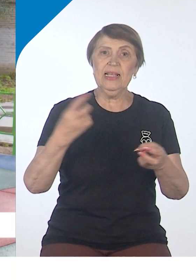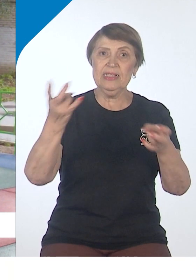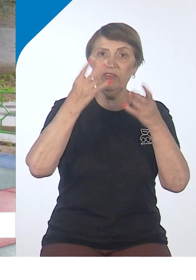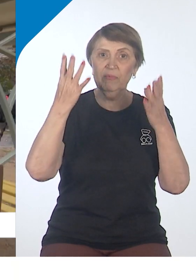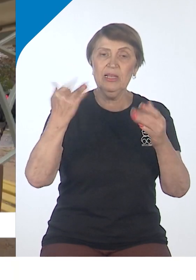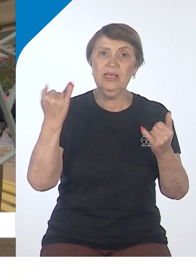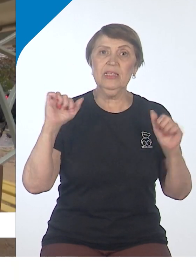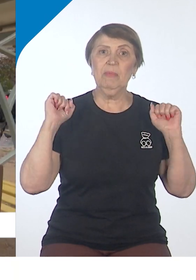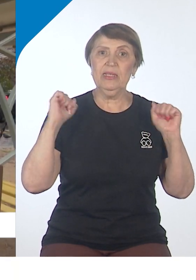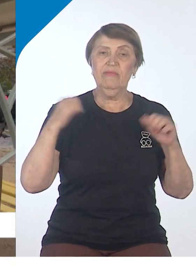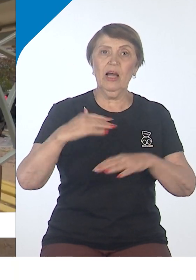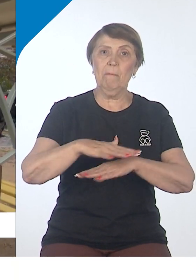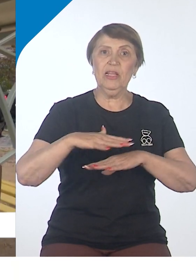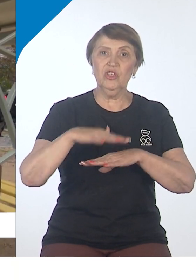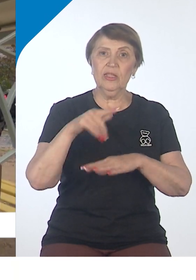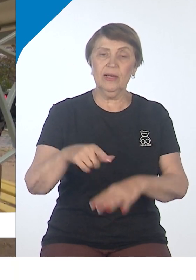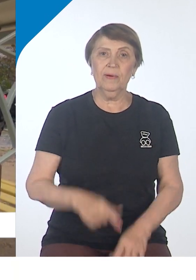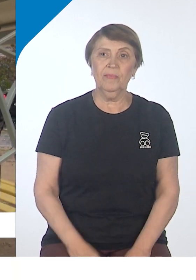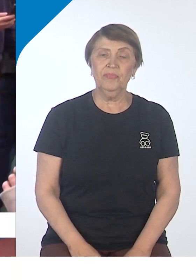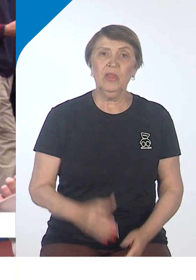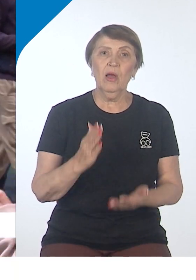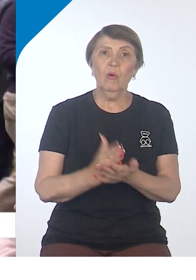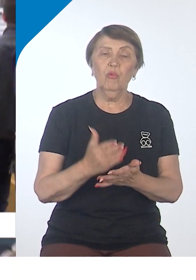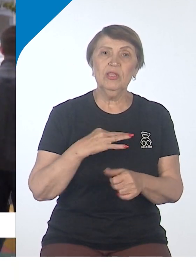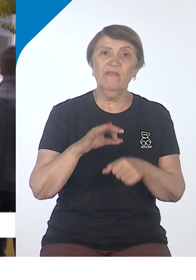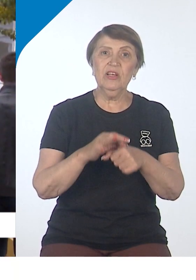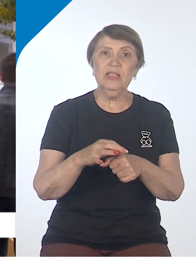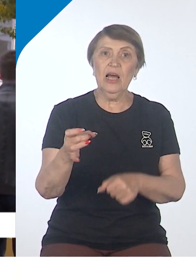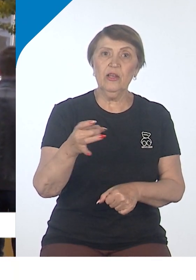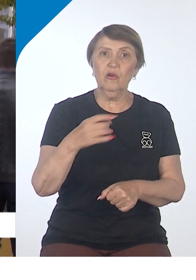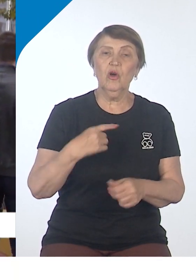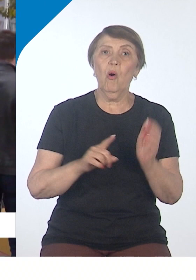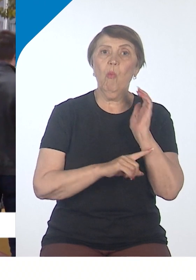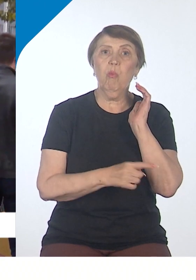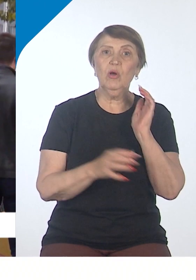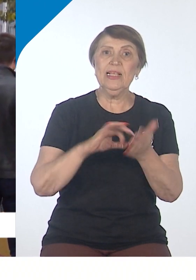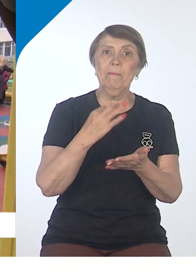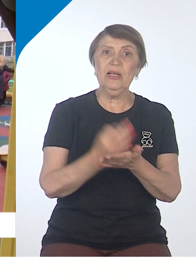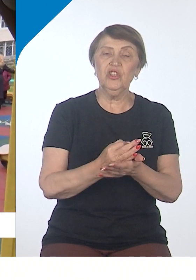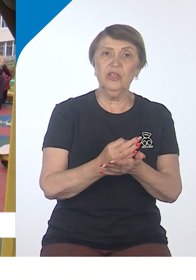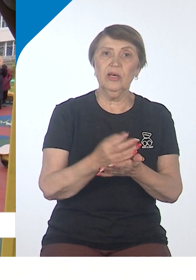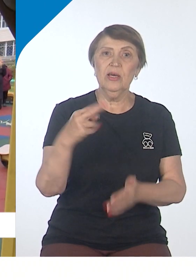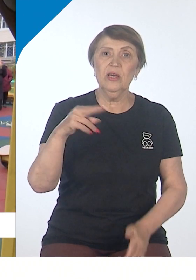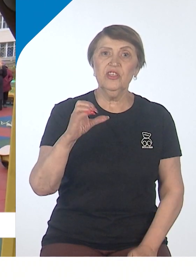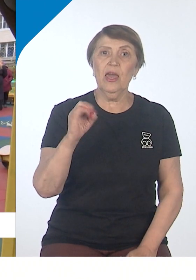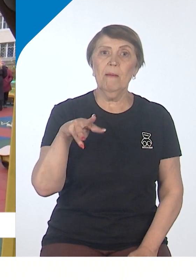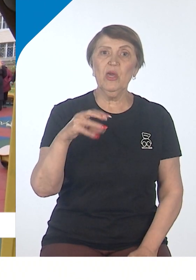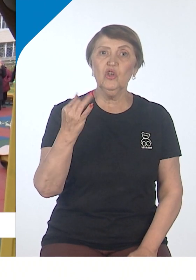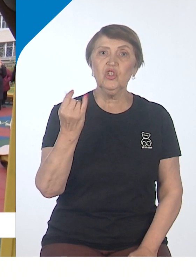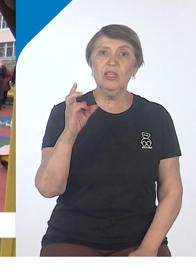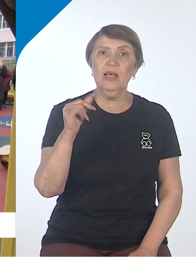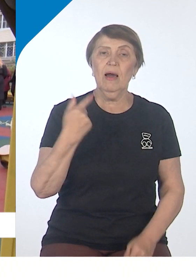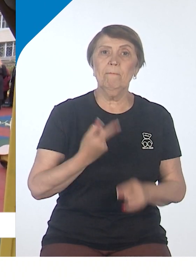спортивных площадок по линии Минвостокразвития будет выделена региону после обращения в Рио губернатора Дмитрия Демешина. По этой